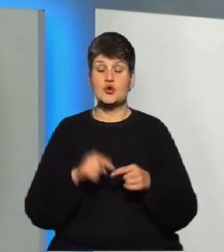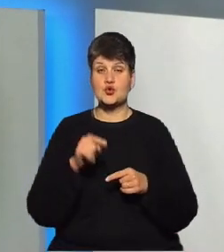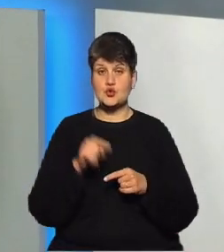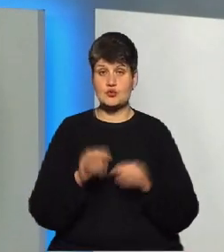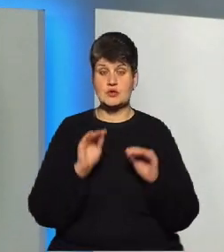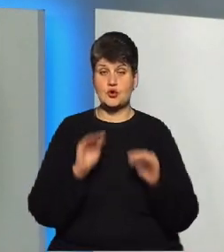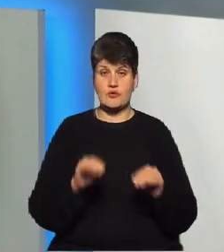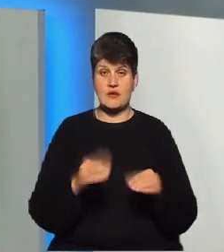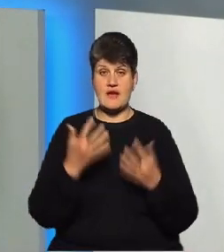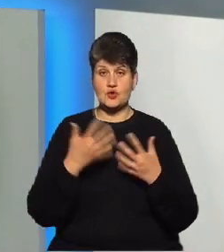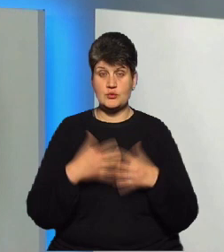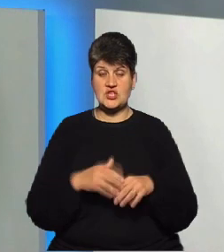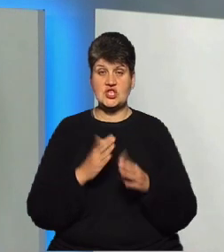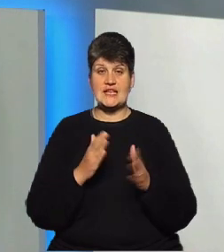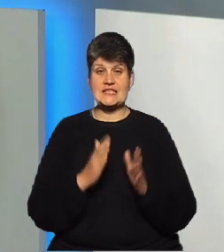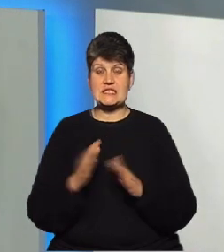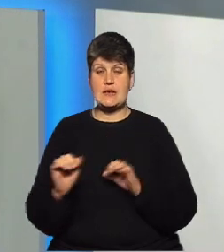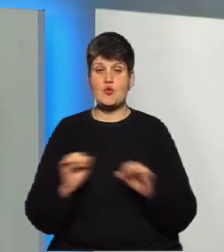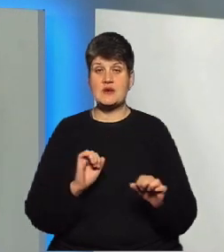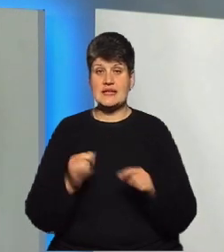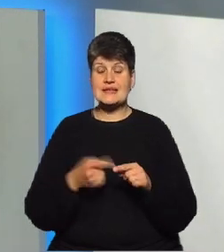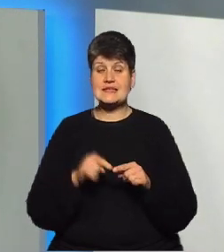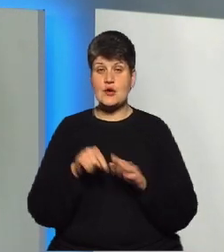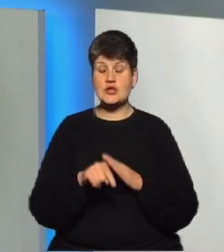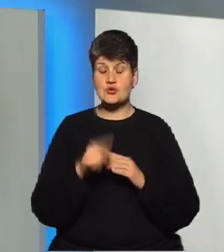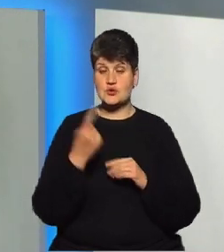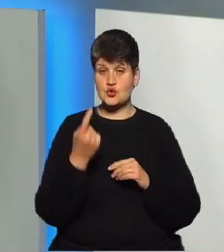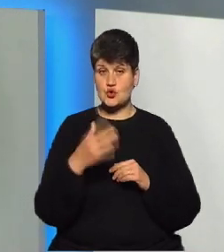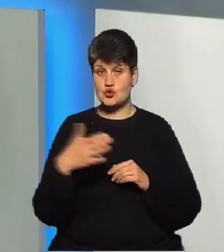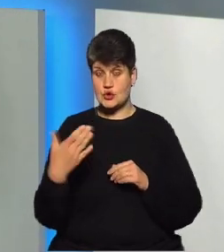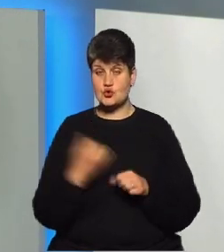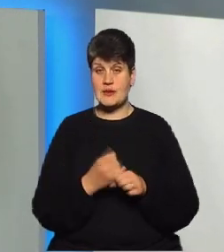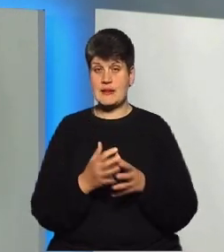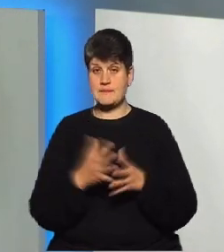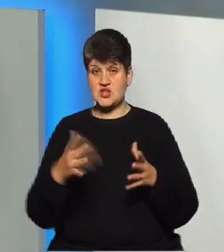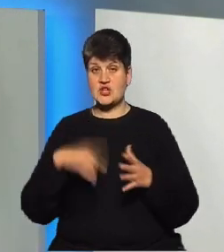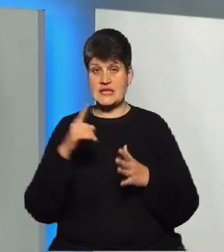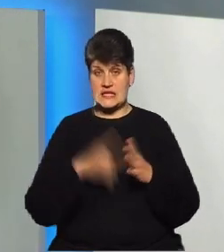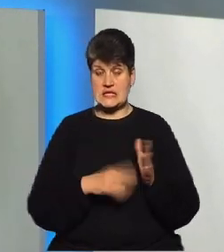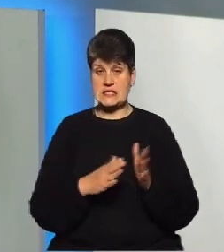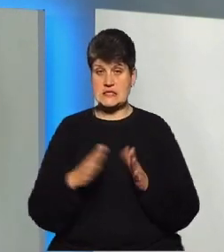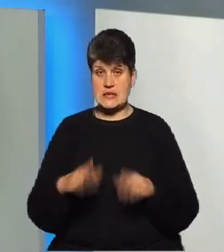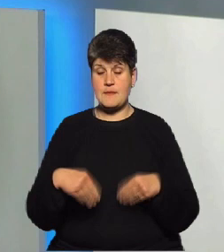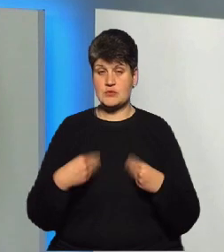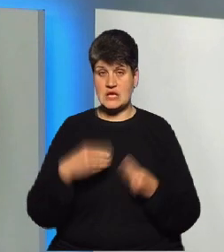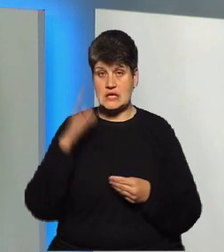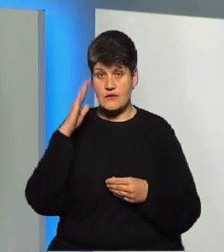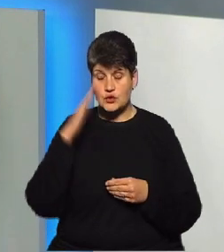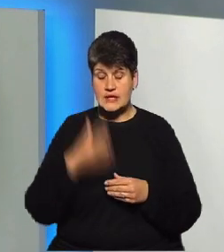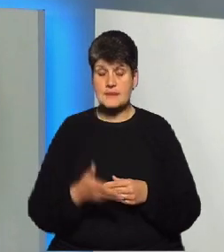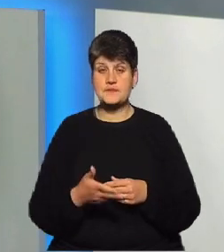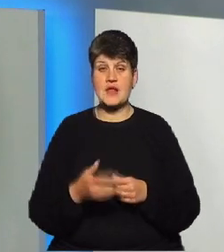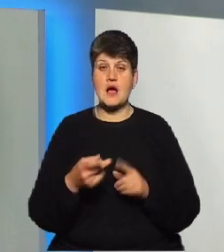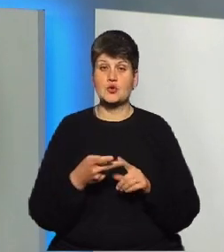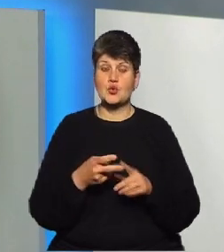систем управління. Це означає, що ми, з однієї сторони, зробили більш надійнішим систему постачання води і перекачування стоків, а з другої сторони,